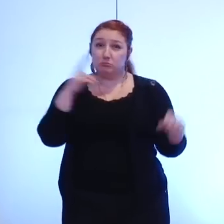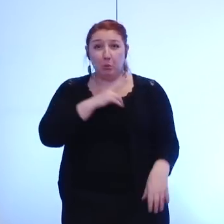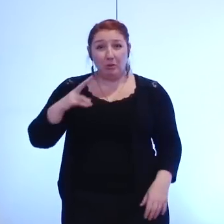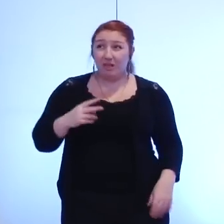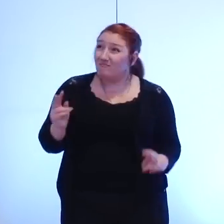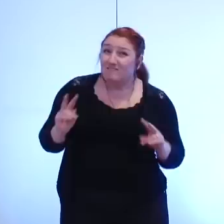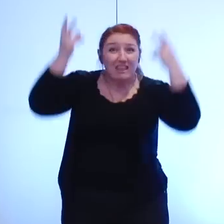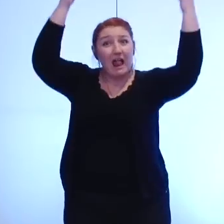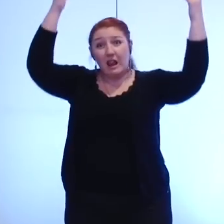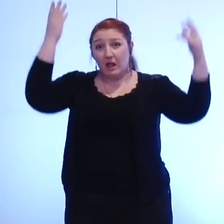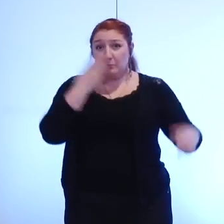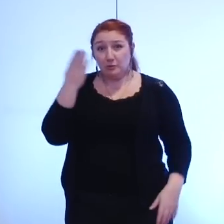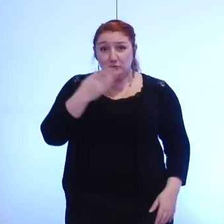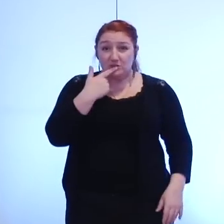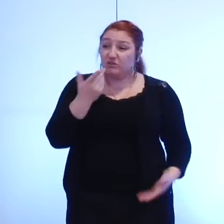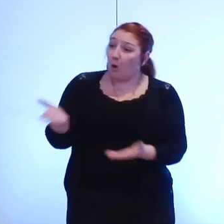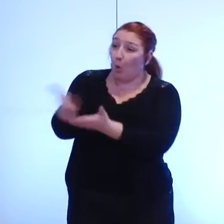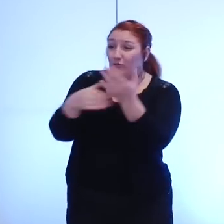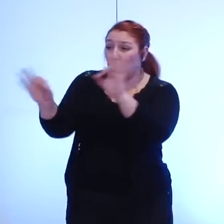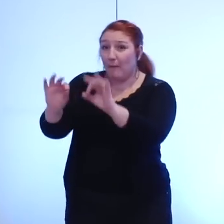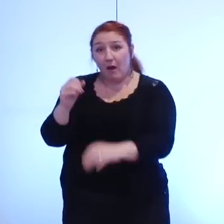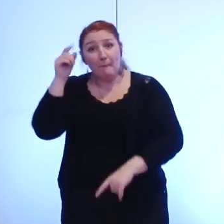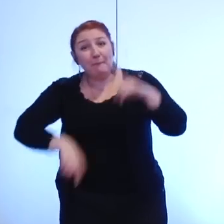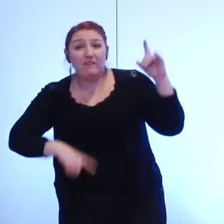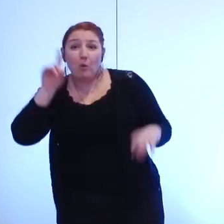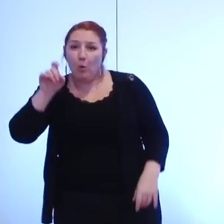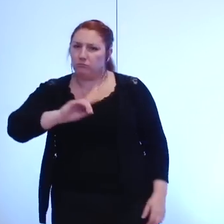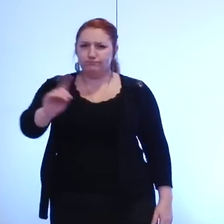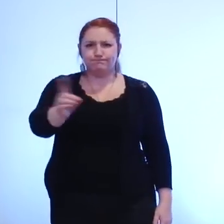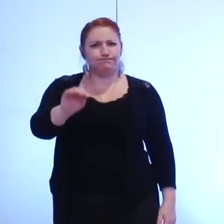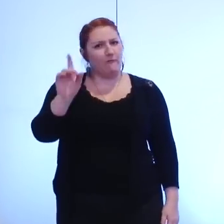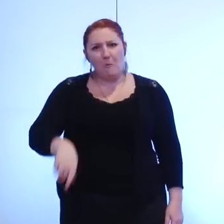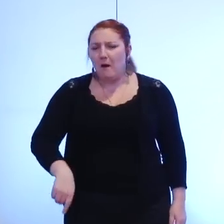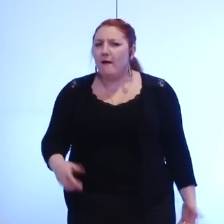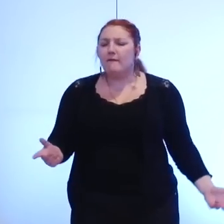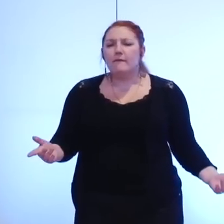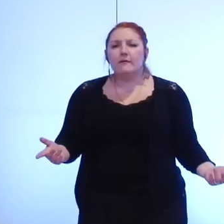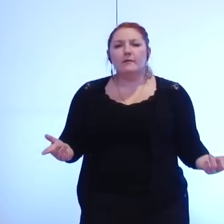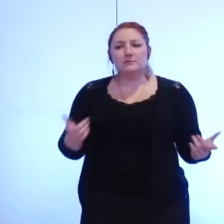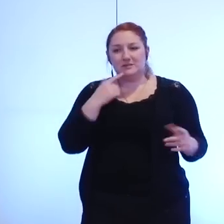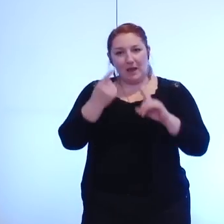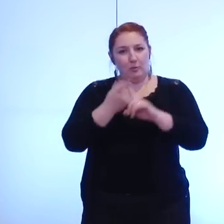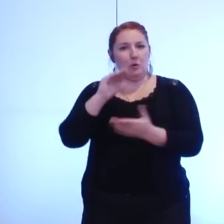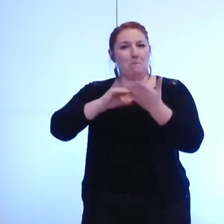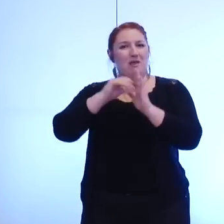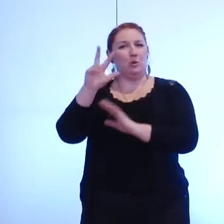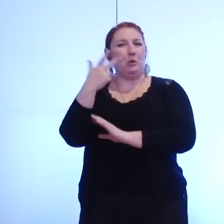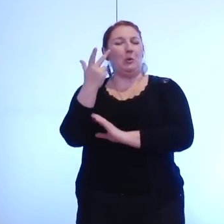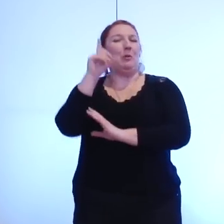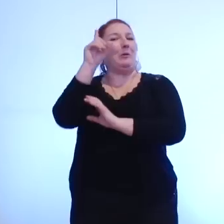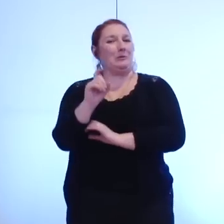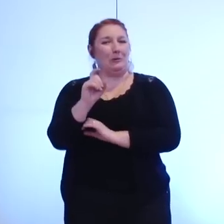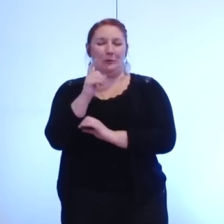niveau de revenu c'est la raison pour laquelle nous défendons l'idée de gratuité des premiers mètres cubes d'eau afin de permettre à tous citoyens en toutes